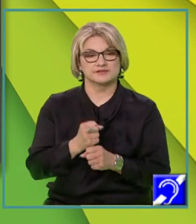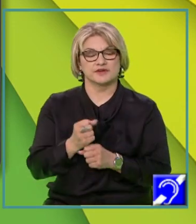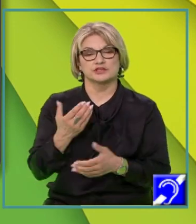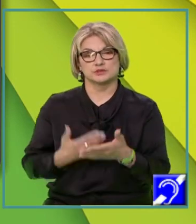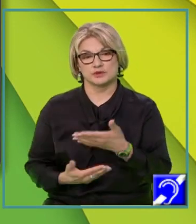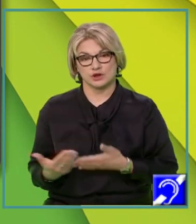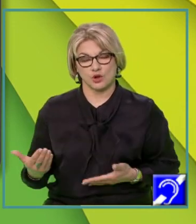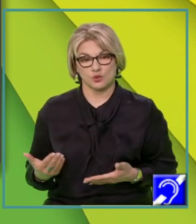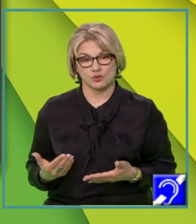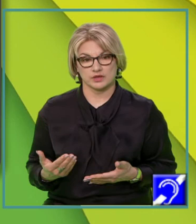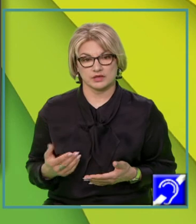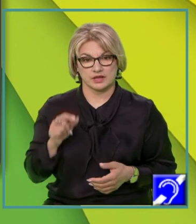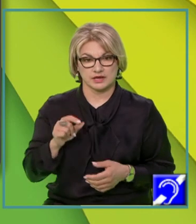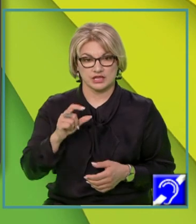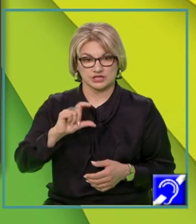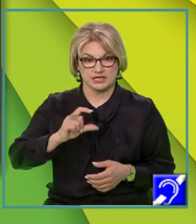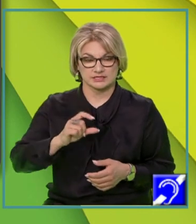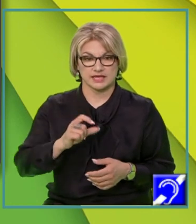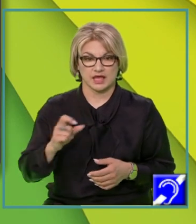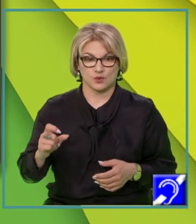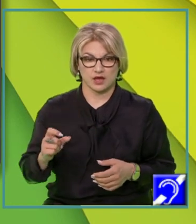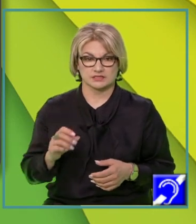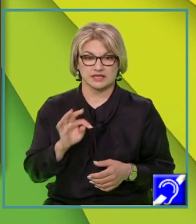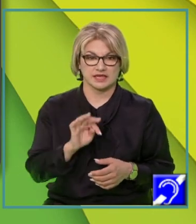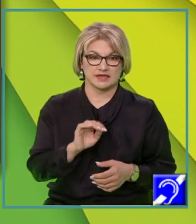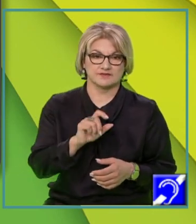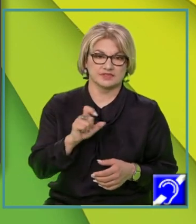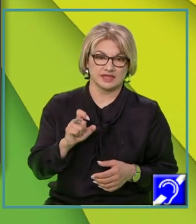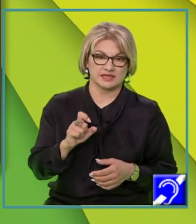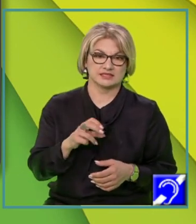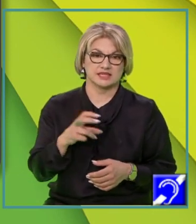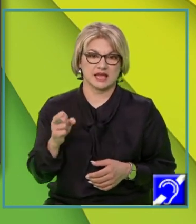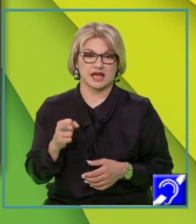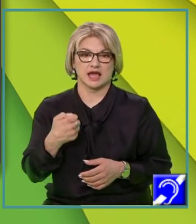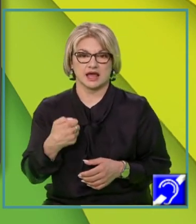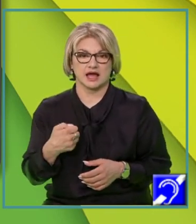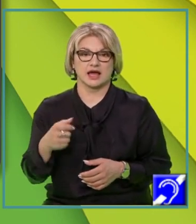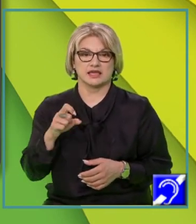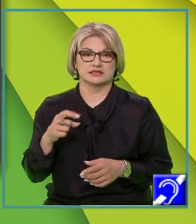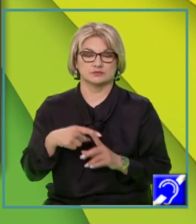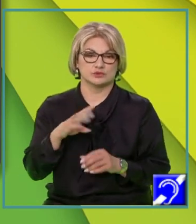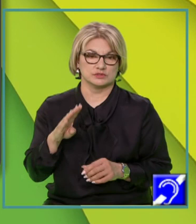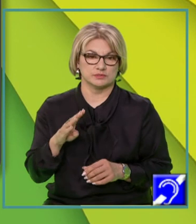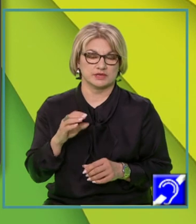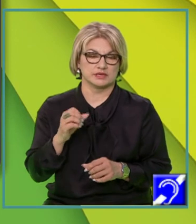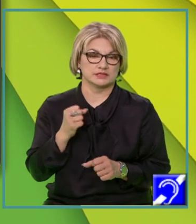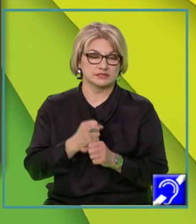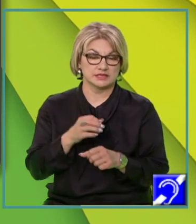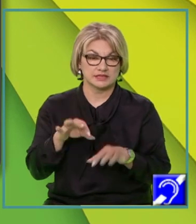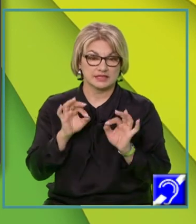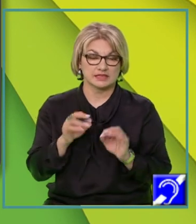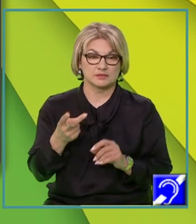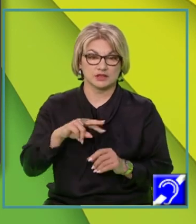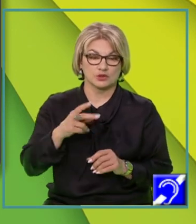în această ecuație F de X egal cu AX plus B și să determinăm cele două puncte. Pentru a